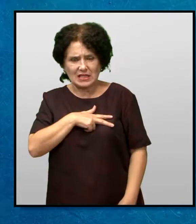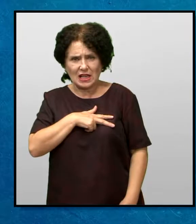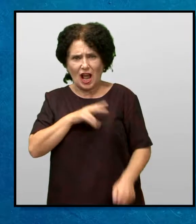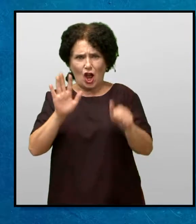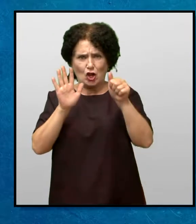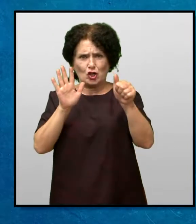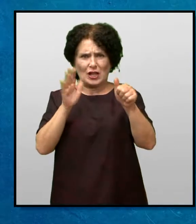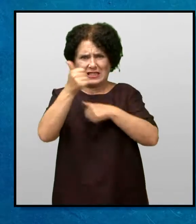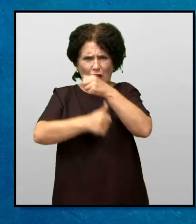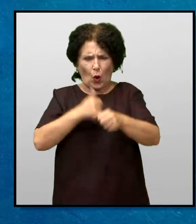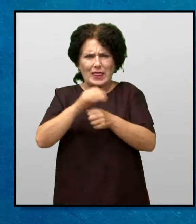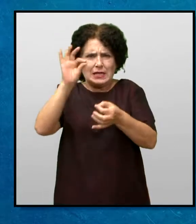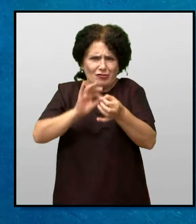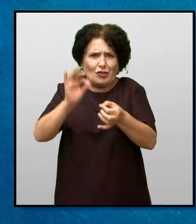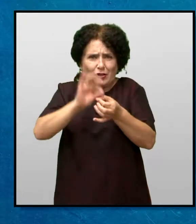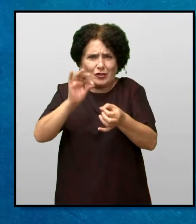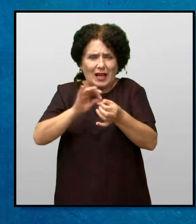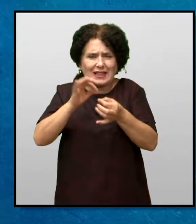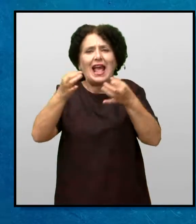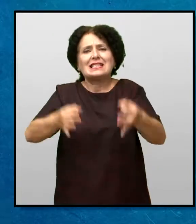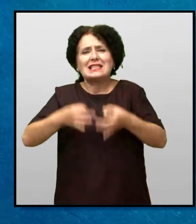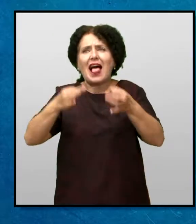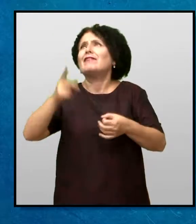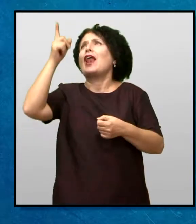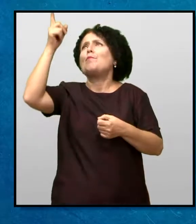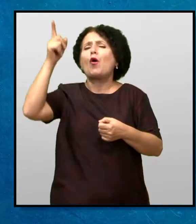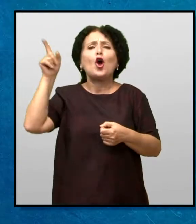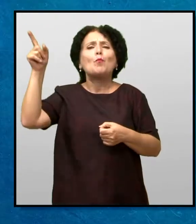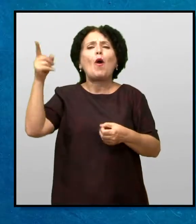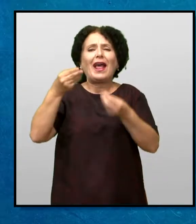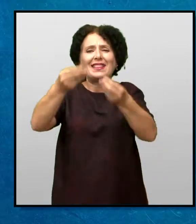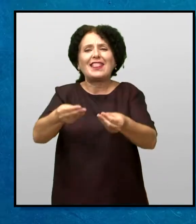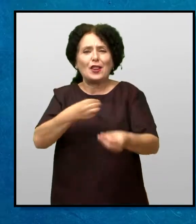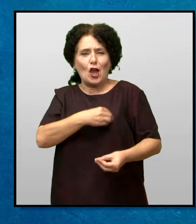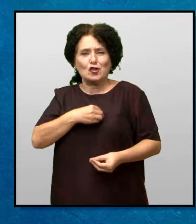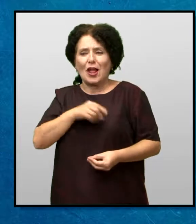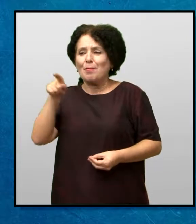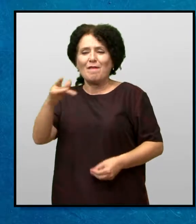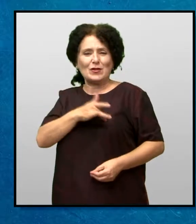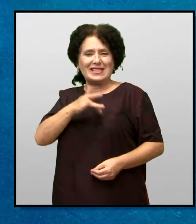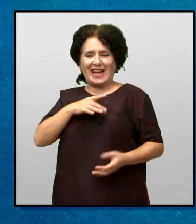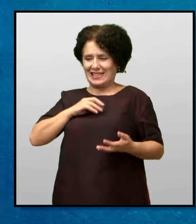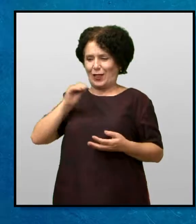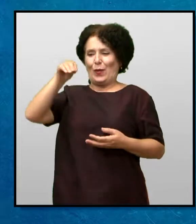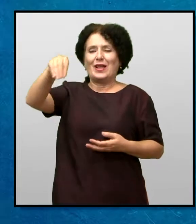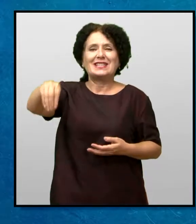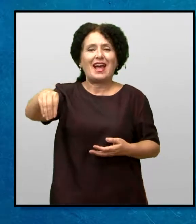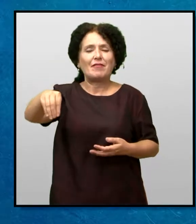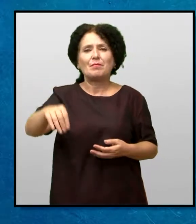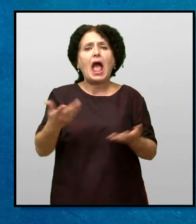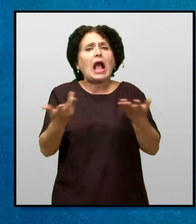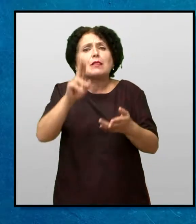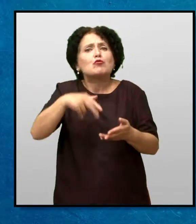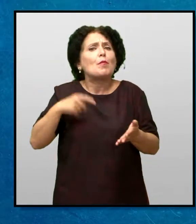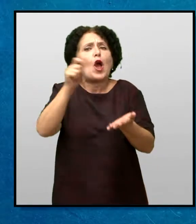По шест години штедење Слава да му е на Бог зашто тоја стави жилбата во твоето срце Но,